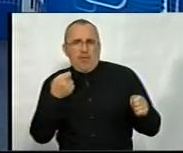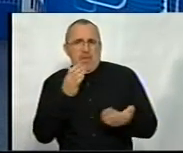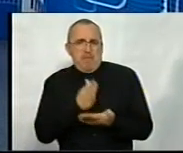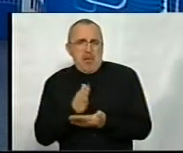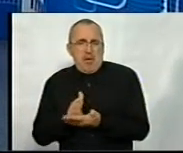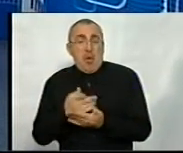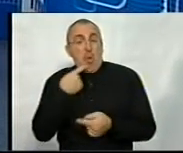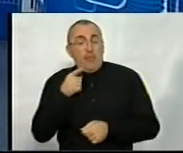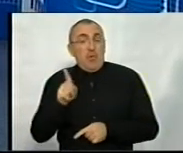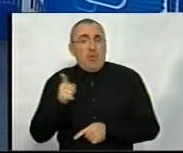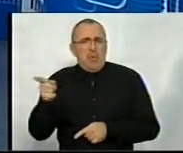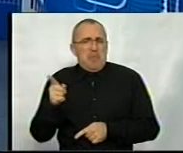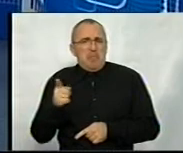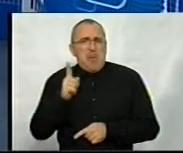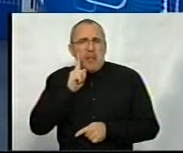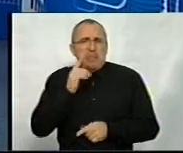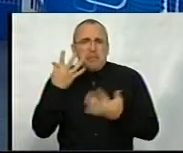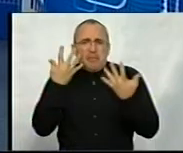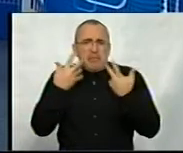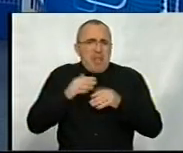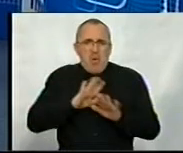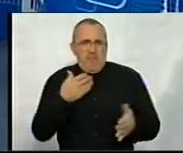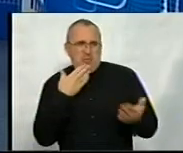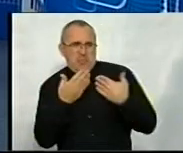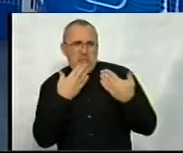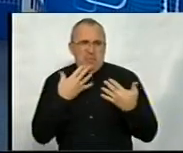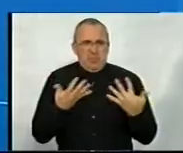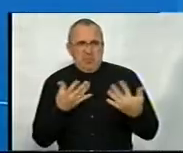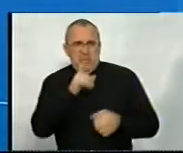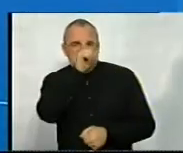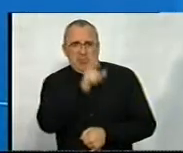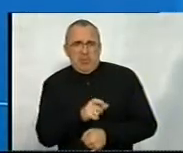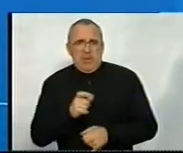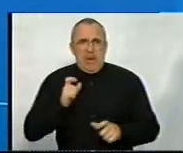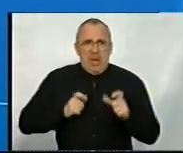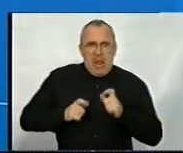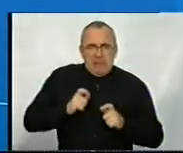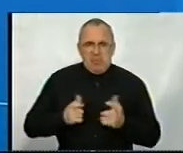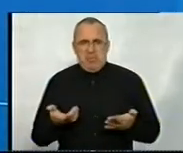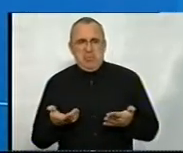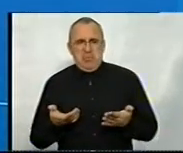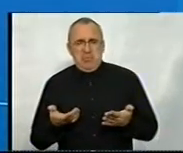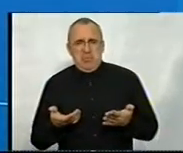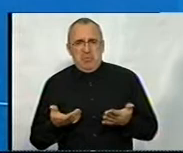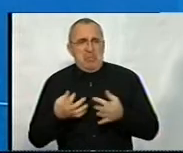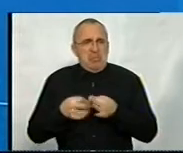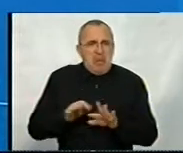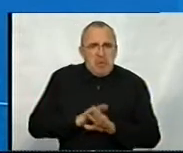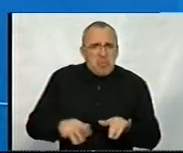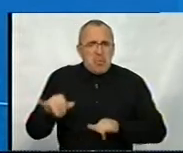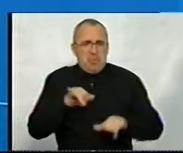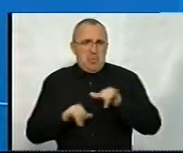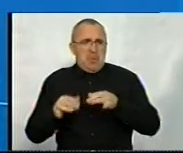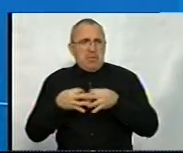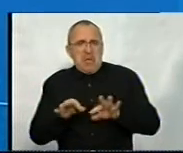говорить про те, що їй не комфортно в цих стосунках, тому що чоловік ревнує її, не пускає кудись,